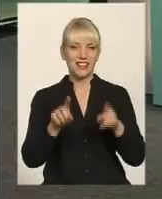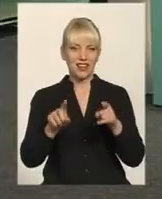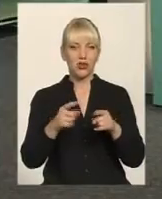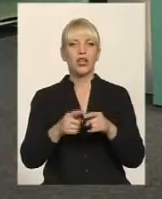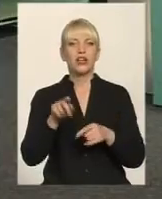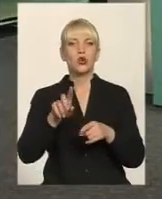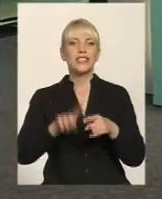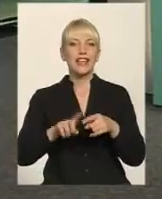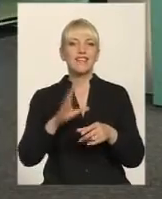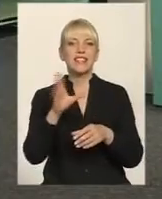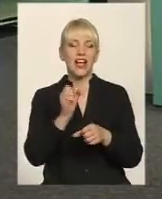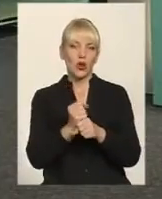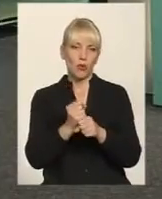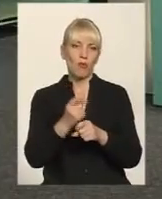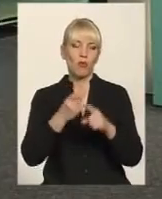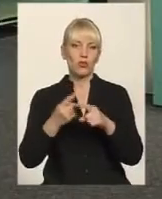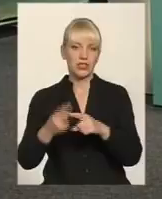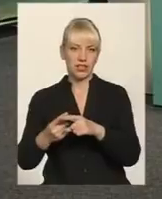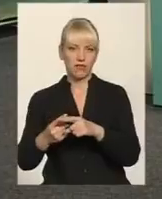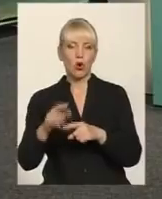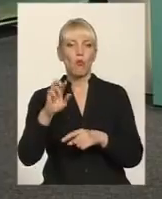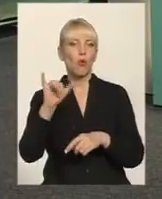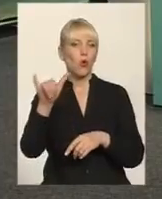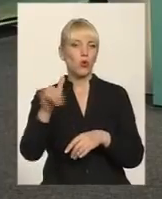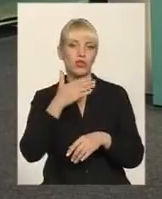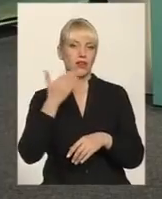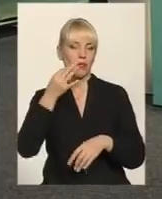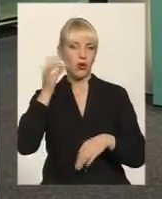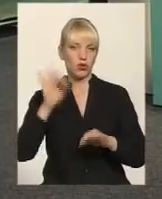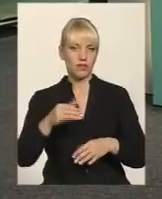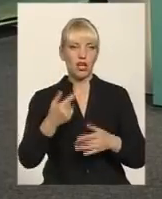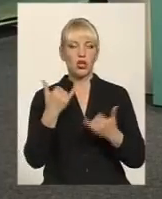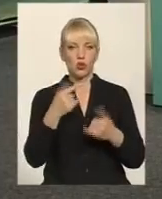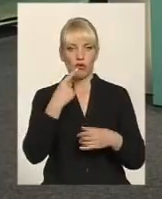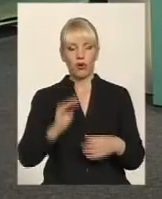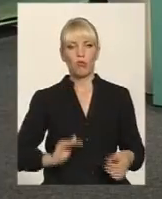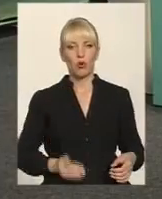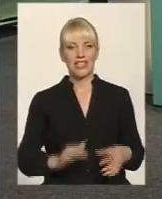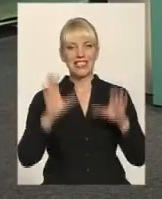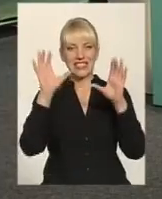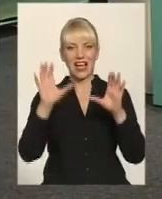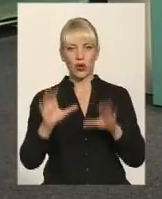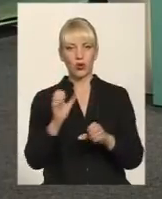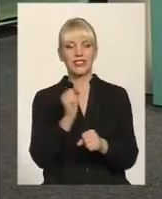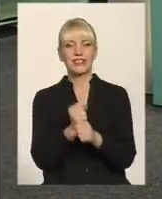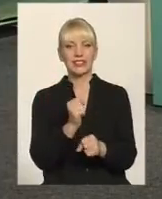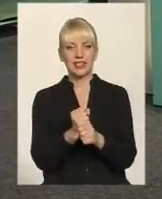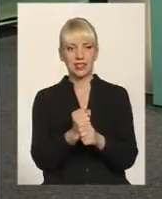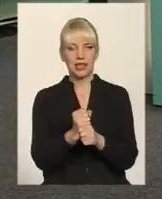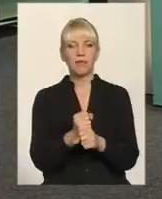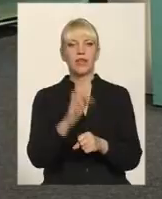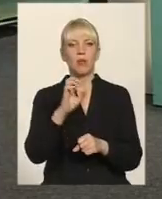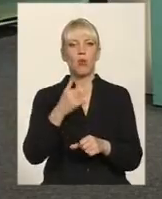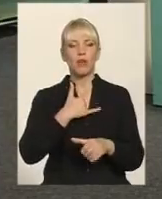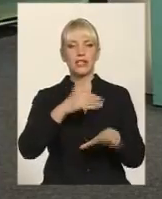людей ще досвіду. А може, їм того старого досвіду і не треба. От ми говорили тільки про олігархів. Закони діють. Закон про акціональну туристу діють, тому що ми забрали